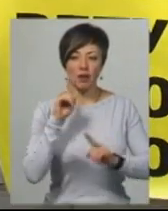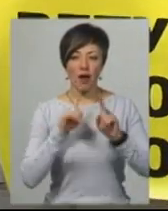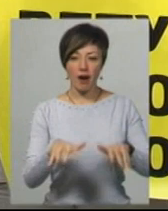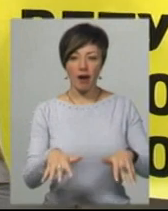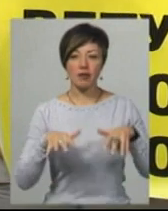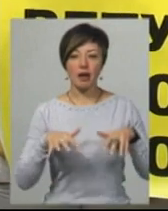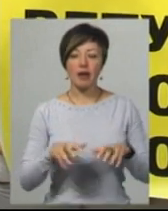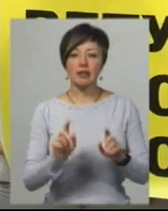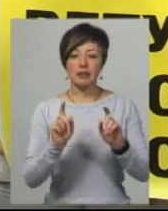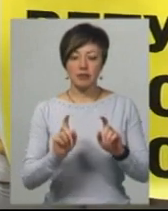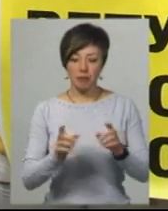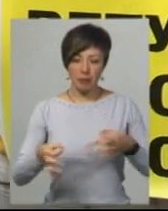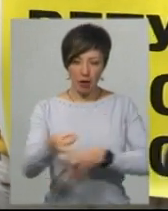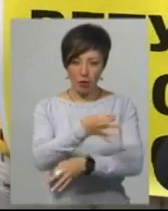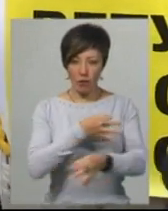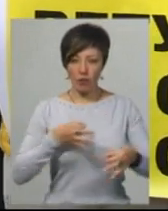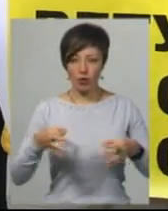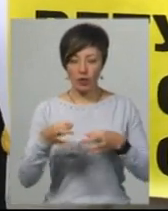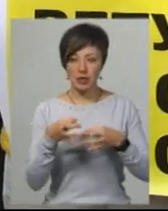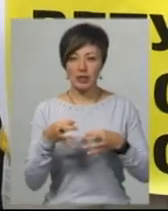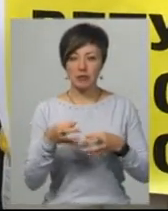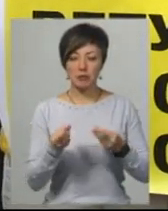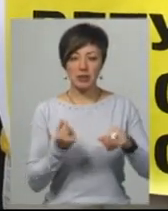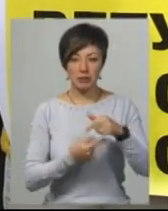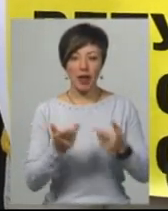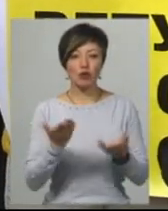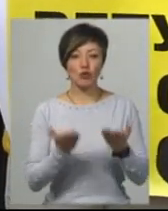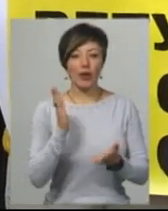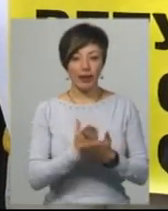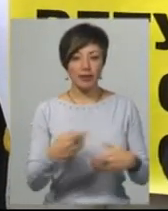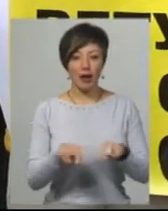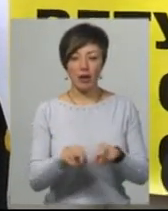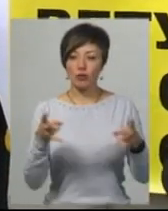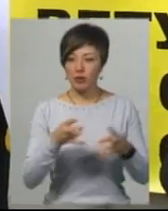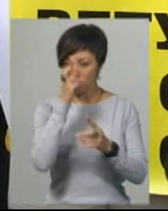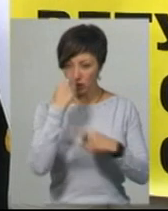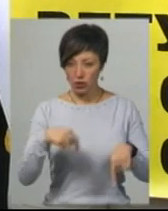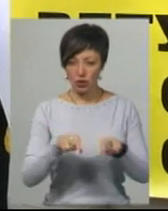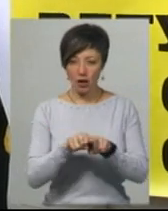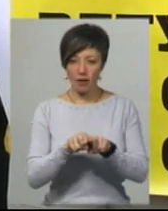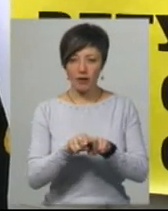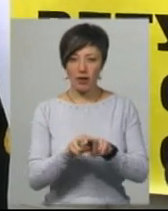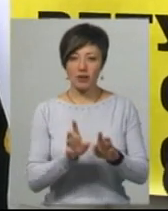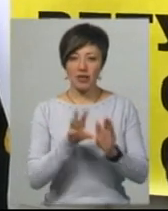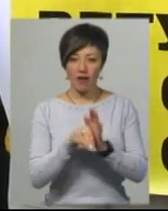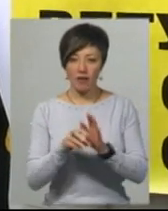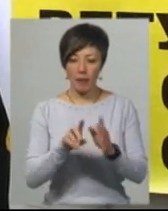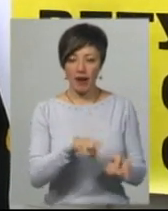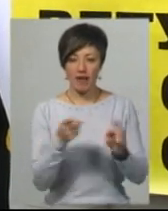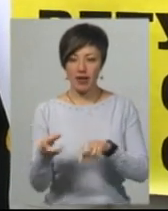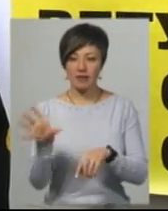нормальний стіл переговорюв з підприємцями. І якщо є така необхідність державі завести все на касові апарати, всю